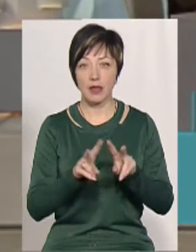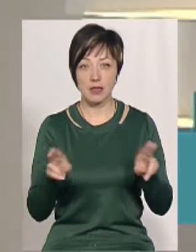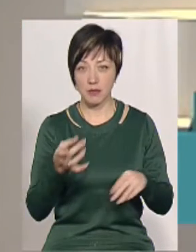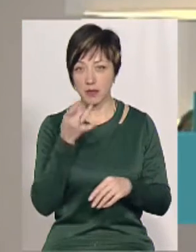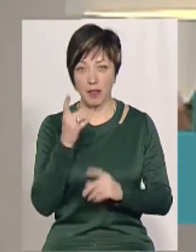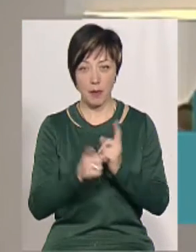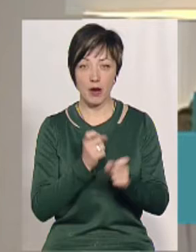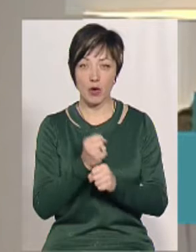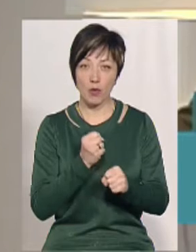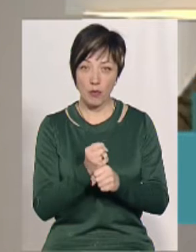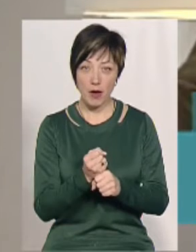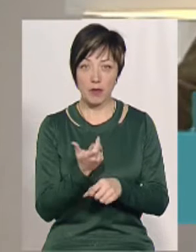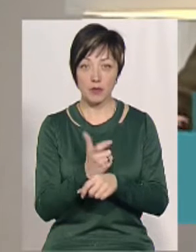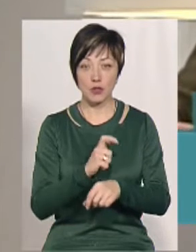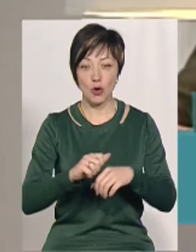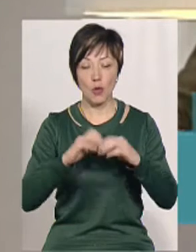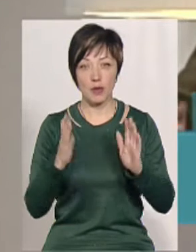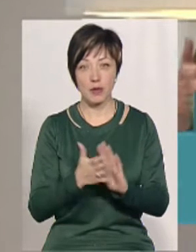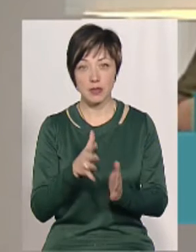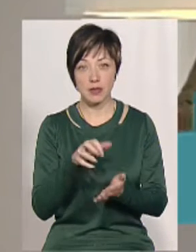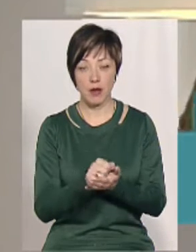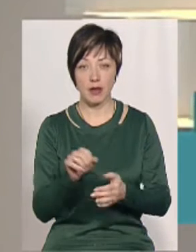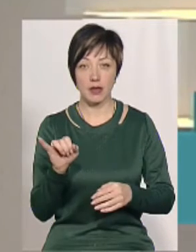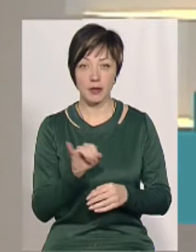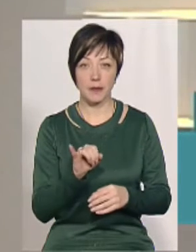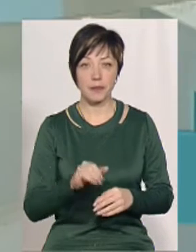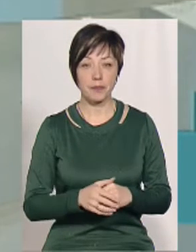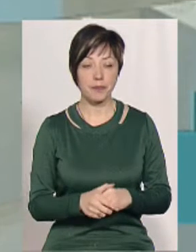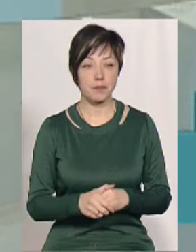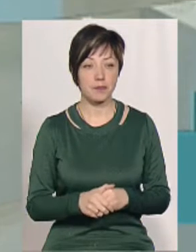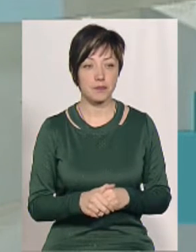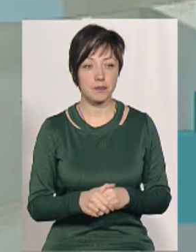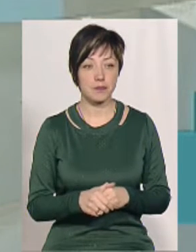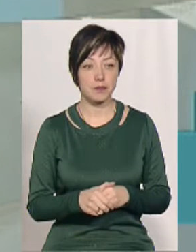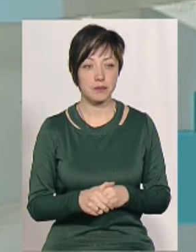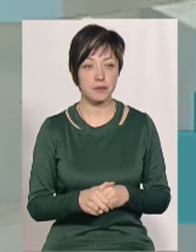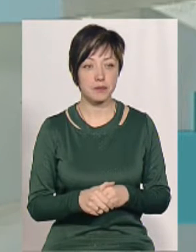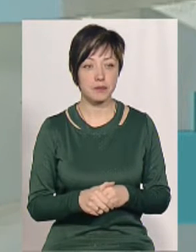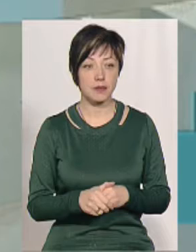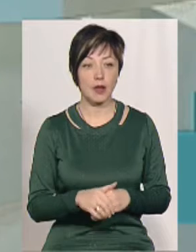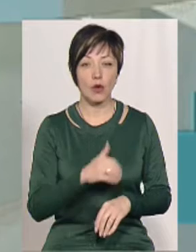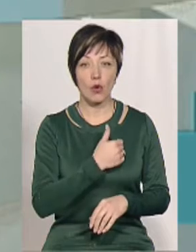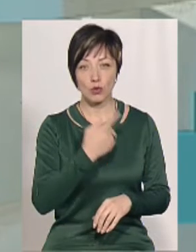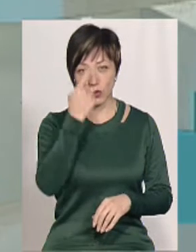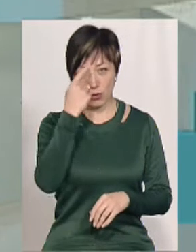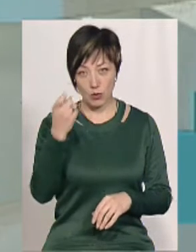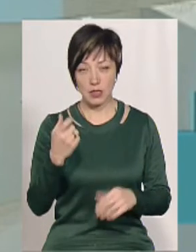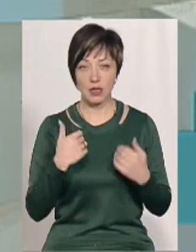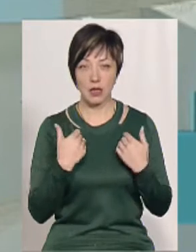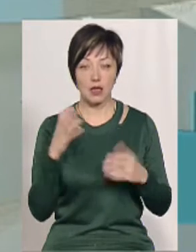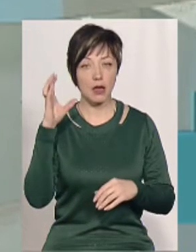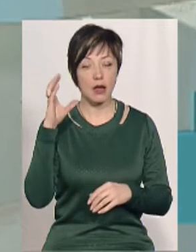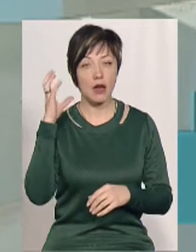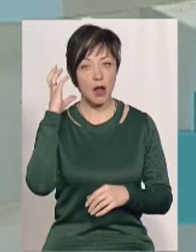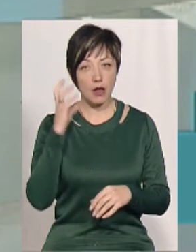згнили і не перероблені, але чи на це більше об'єму займало би і часу? Я хочу наголосити, я на